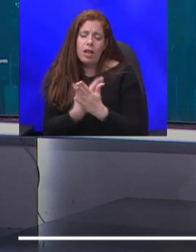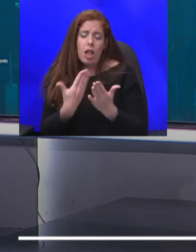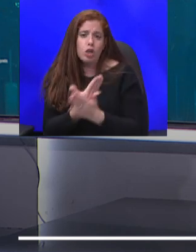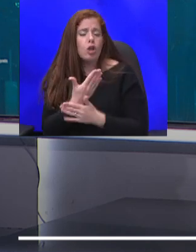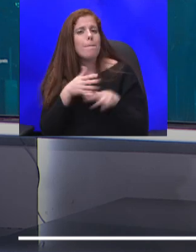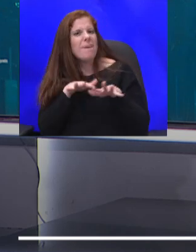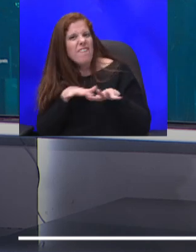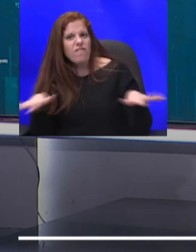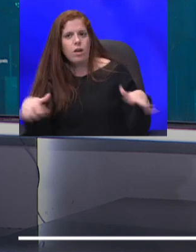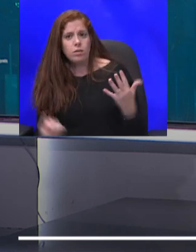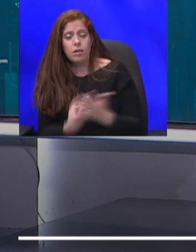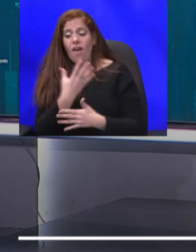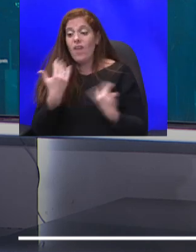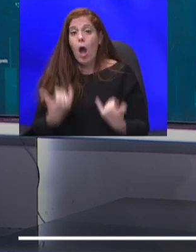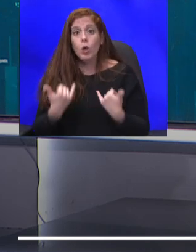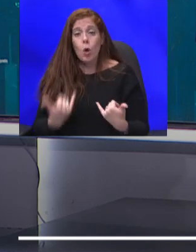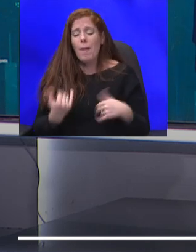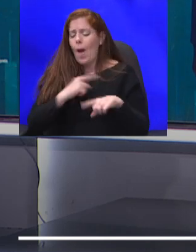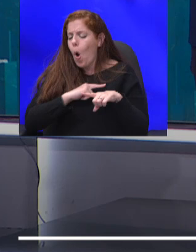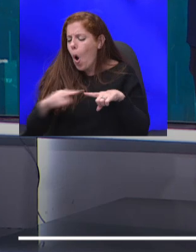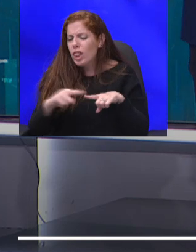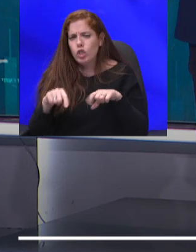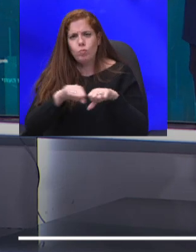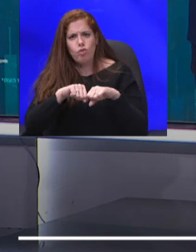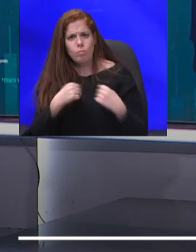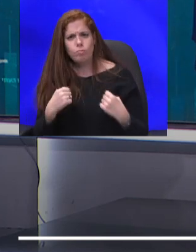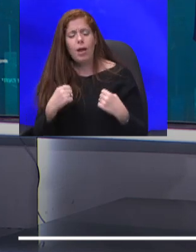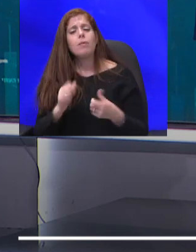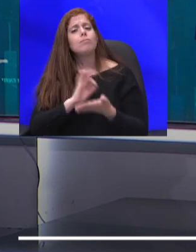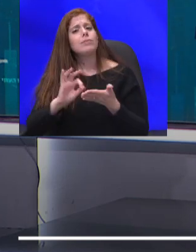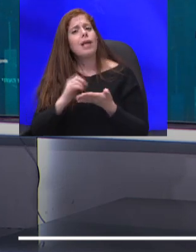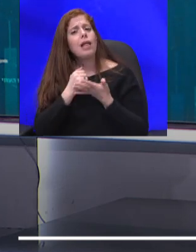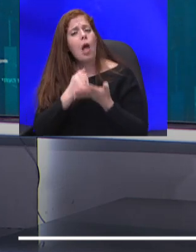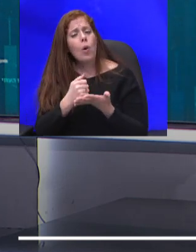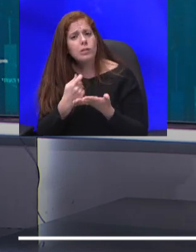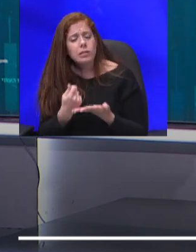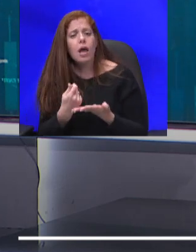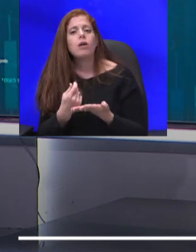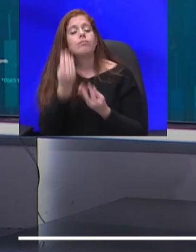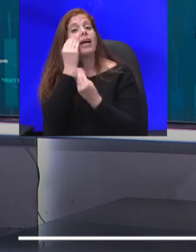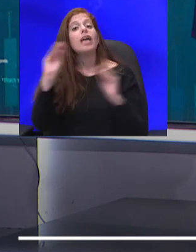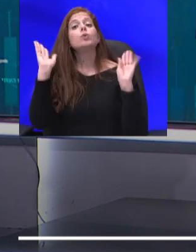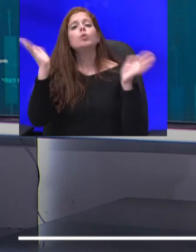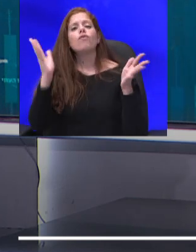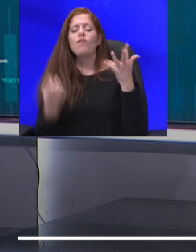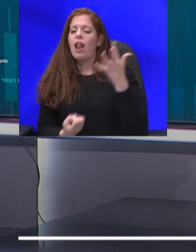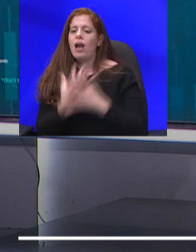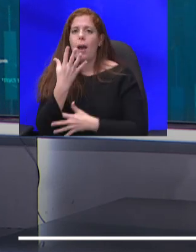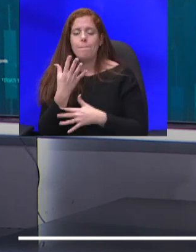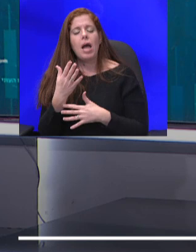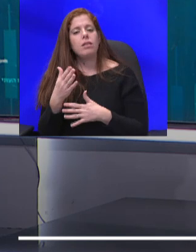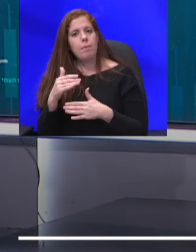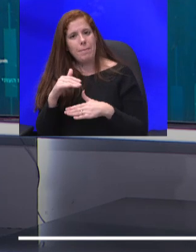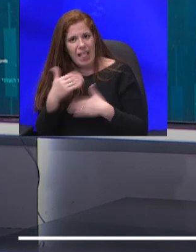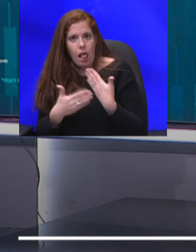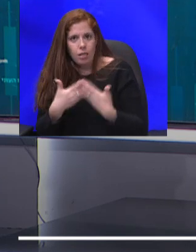חודשים של משבר, משרד האוצר ומשרד העבודה והרווחה הכריזו סוף סוף על הקמת מנהלת הכשרות מקצועיות שתנסה לתת